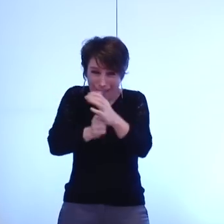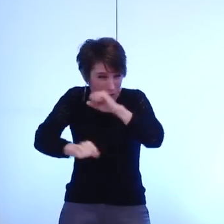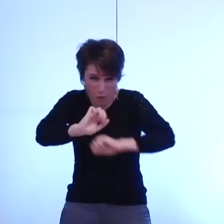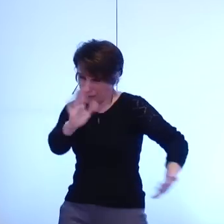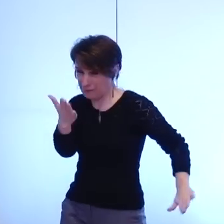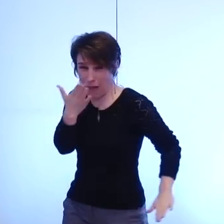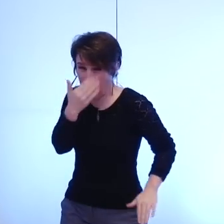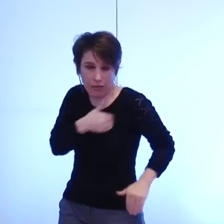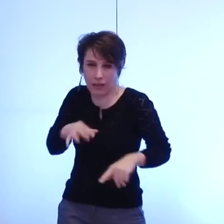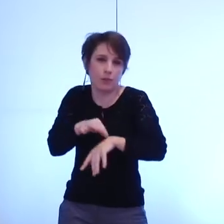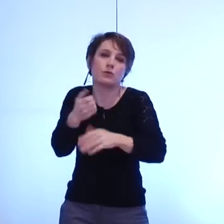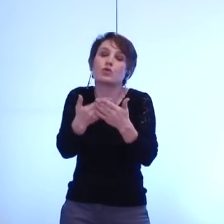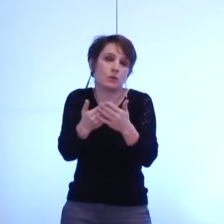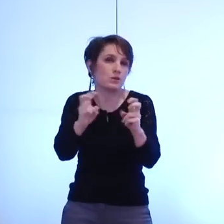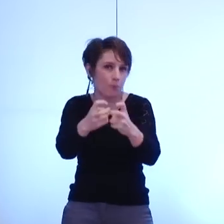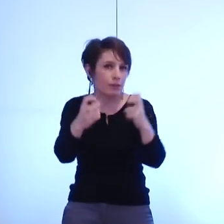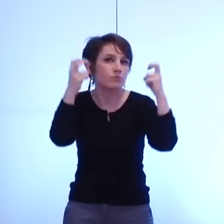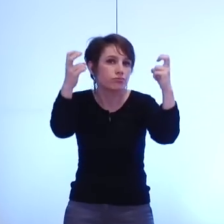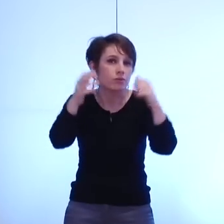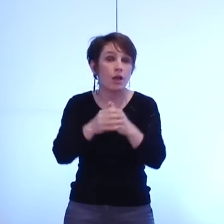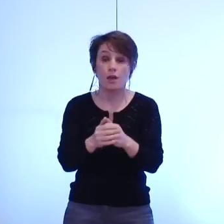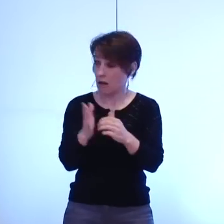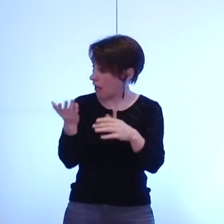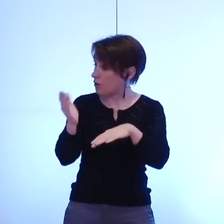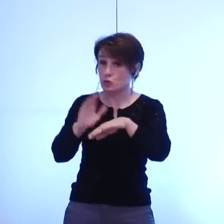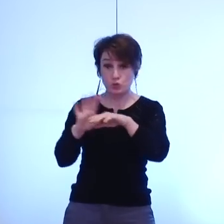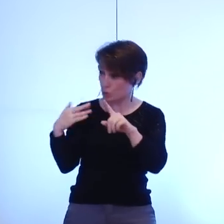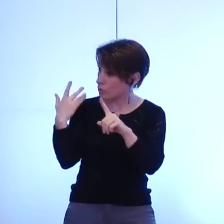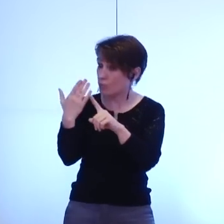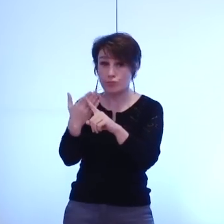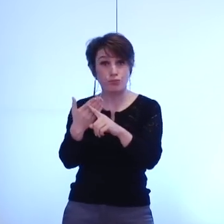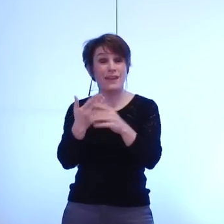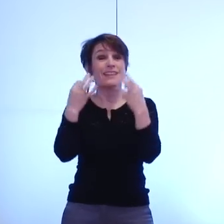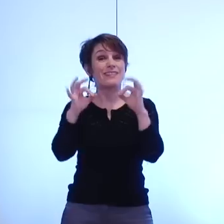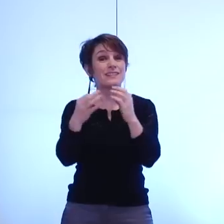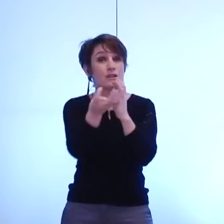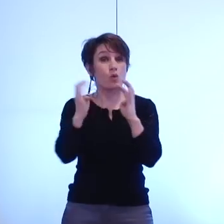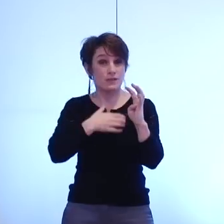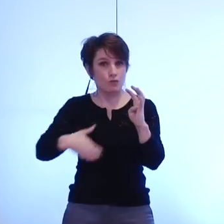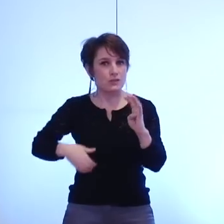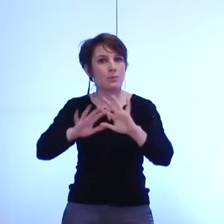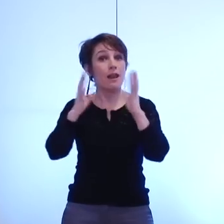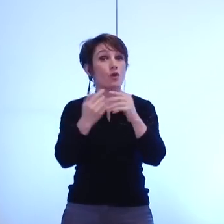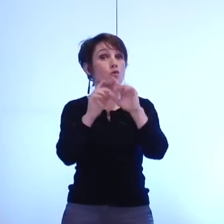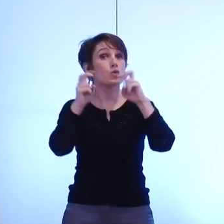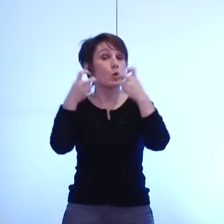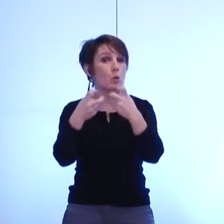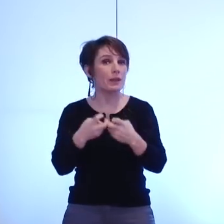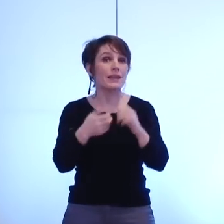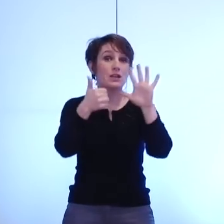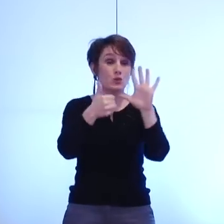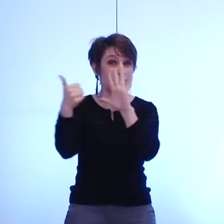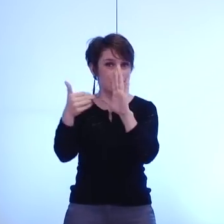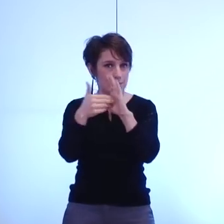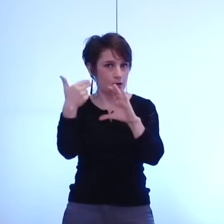'hui le coût des 10 conseils diffusés est de 66 000 euros en mars après un an de mandat nous atteindrons